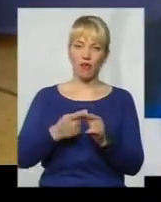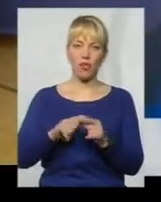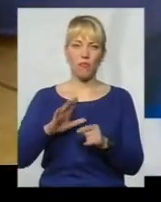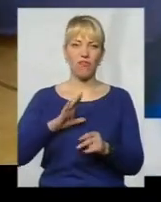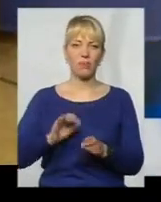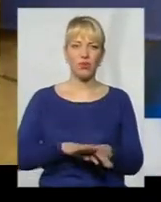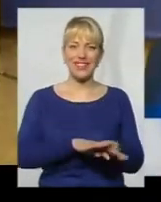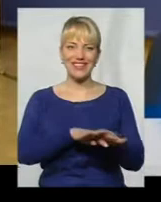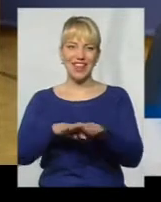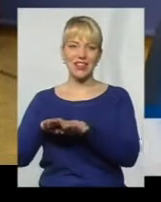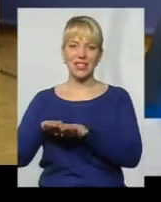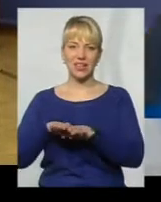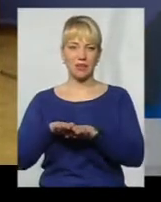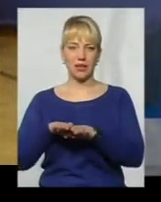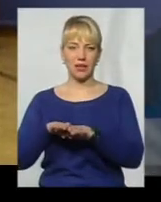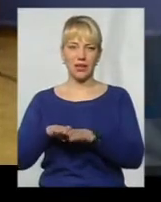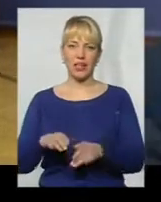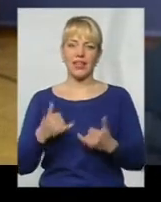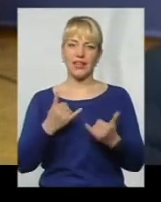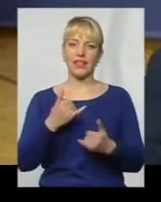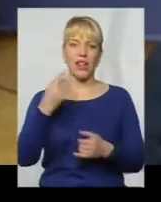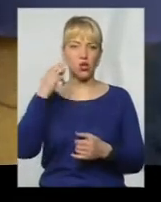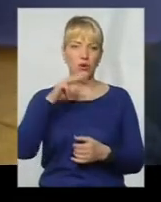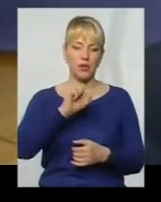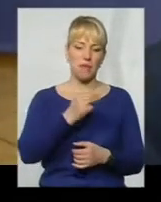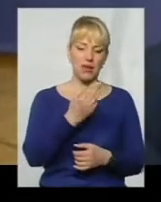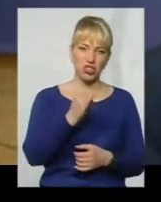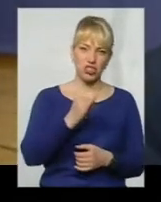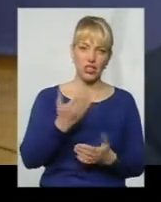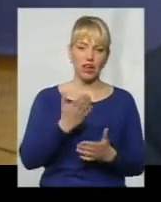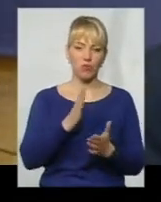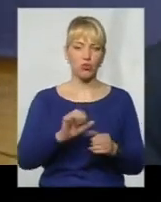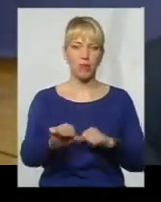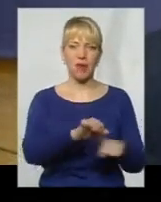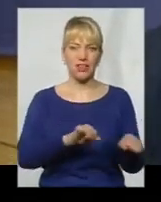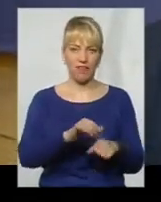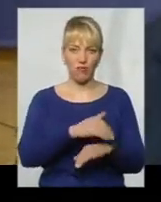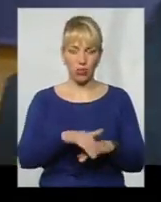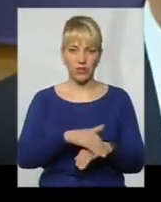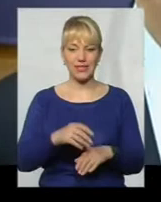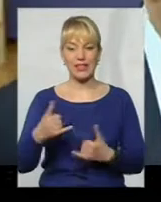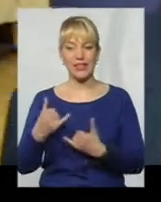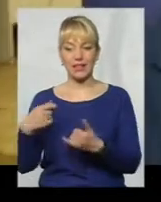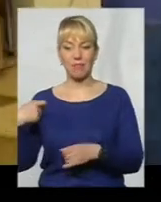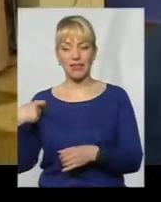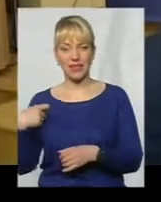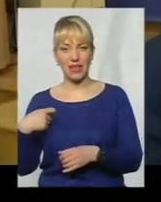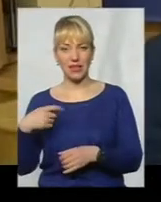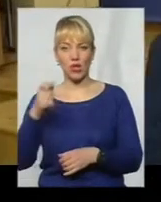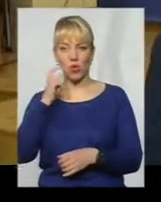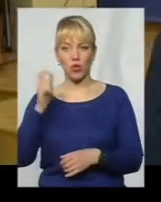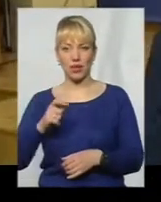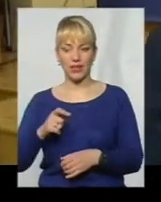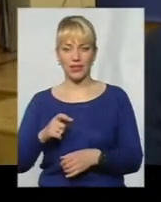єдиними. І для тюті Маши, яка мете вулицю, і для президента України. Ясно, що в них пенсія буде різна. Але не тому, що вона